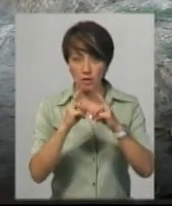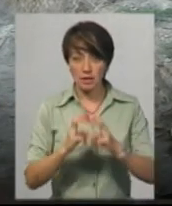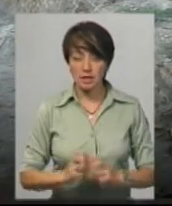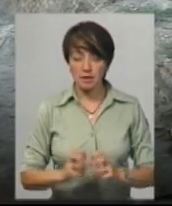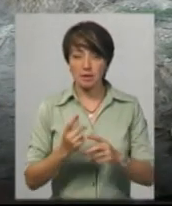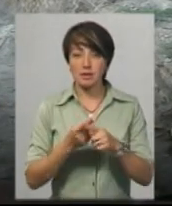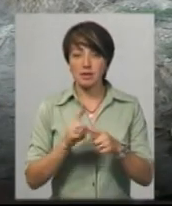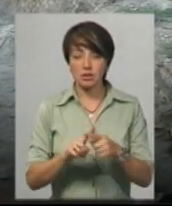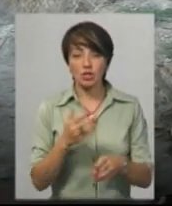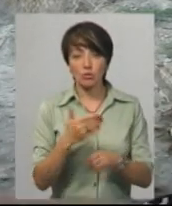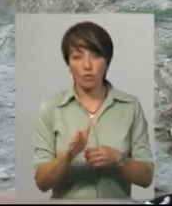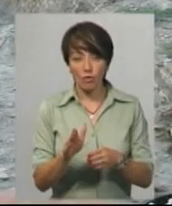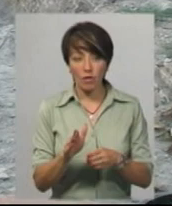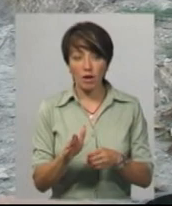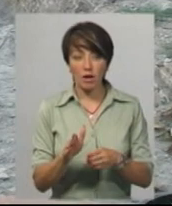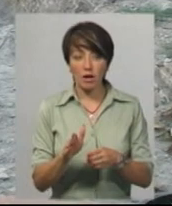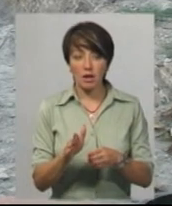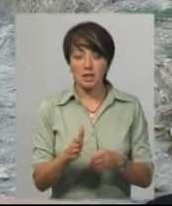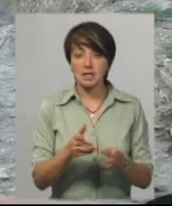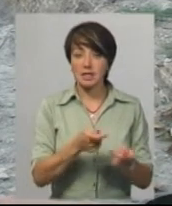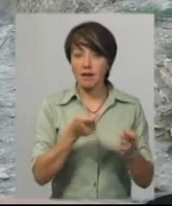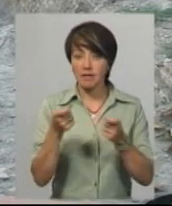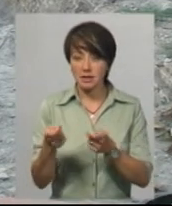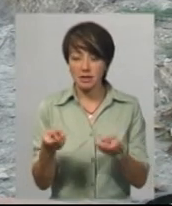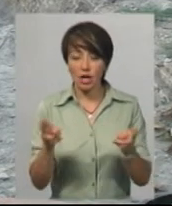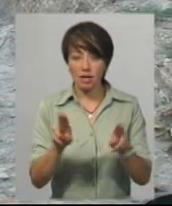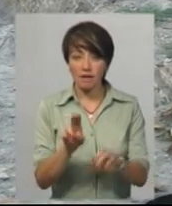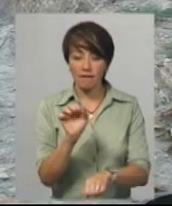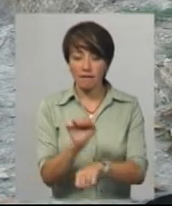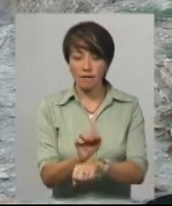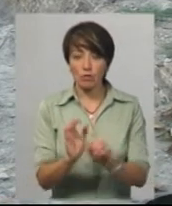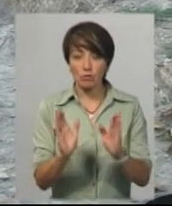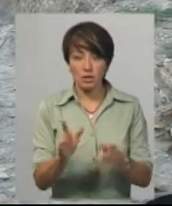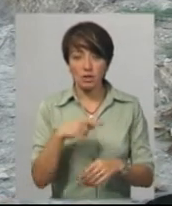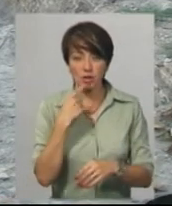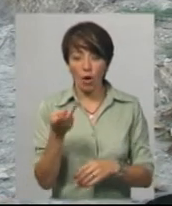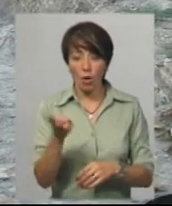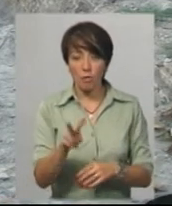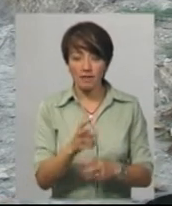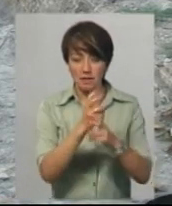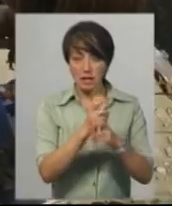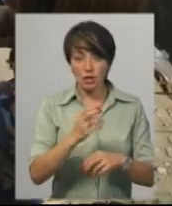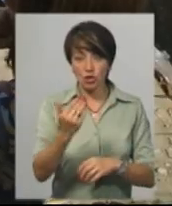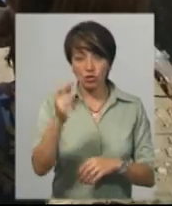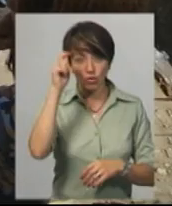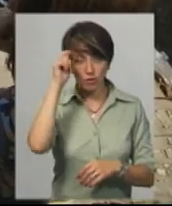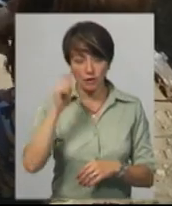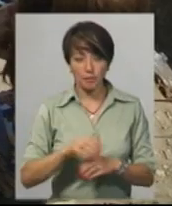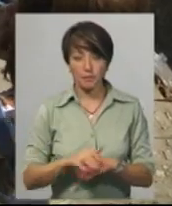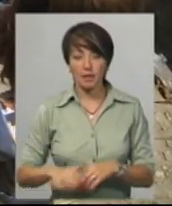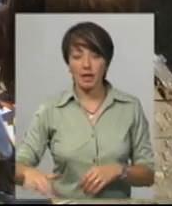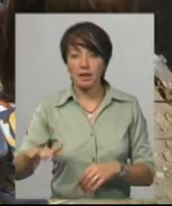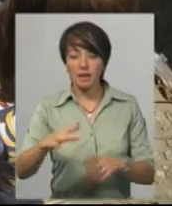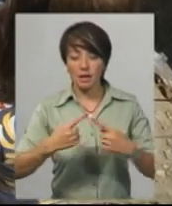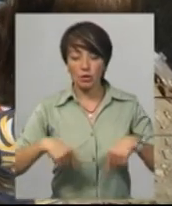скелети. Він частково завіс, а частково залишив, бо консервація буде, і сказав, що обидва скелети чоловічі. Ділянку на території